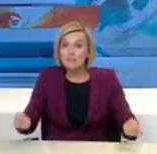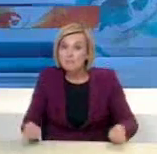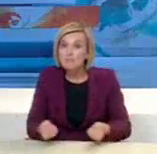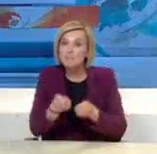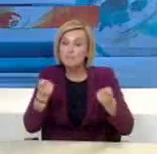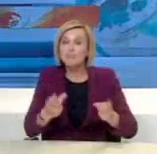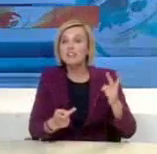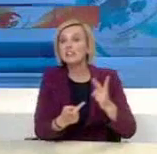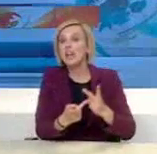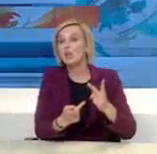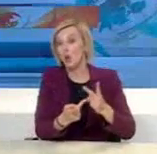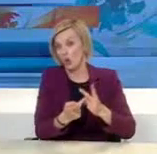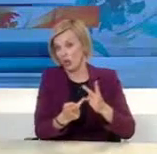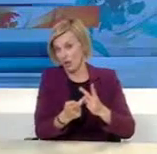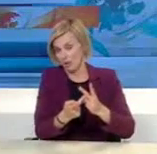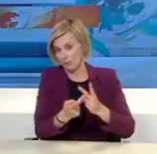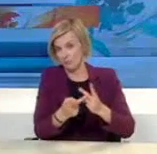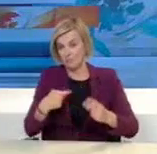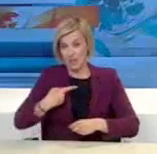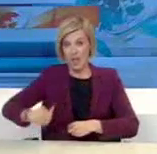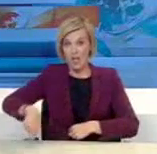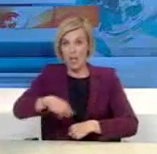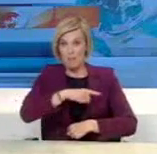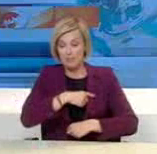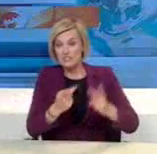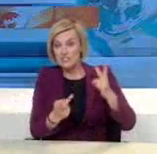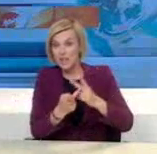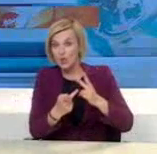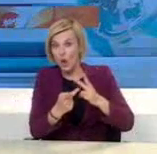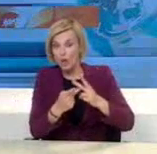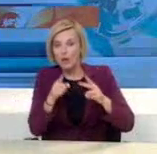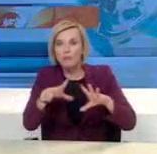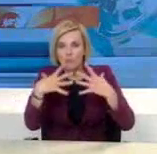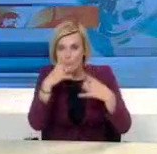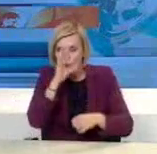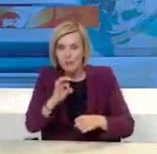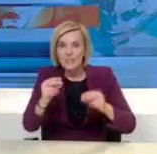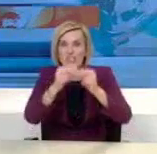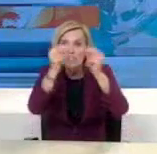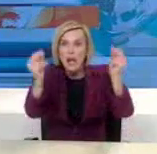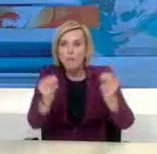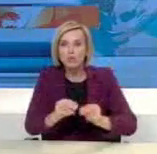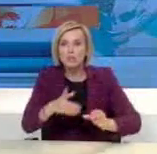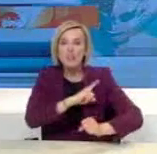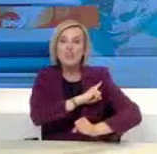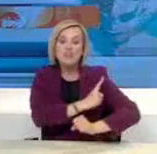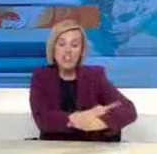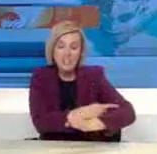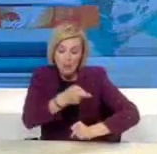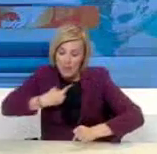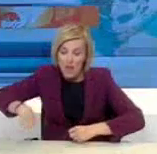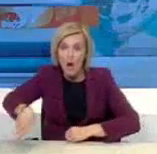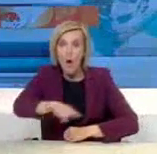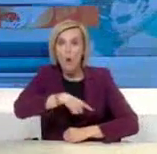τεχνολογία. Και είναι δεδομένο ότι για εμάς η τεχνολογία αποτελεί μέσο ενδυνάμωσης του πολίτη και τίποτα παραπάνω.